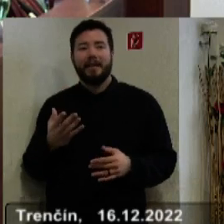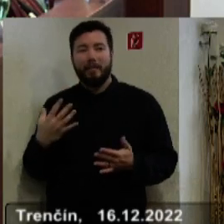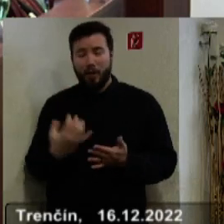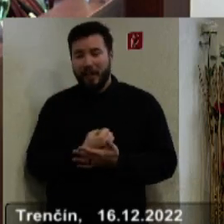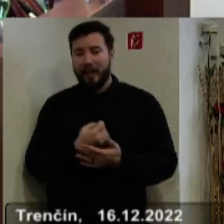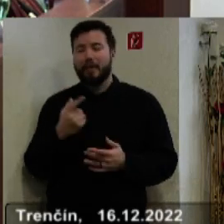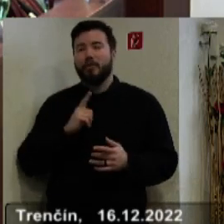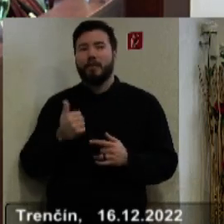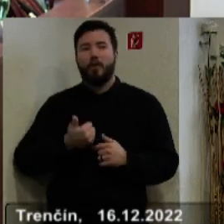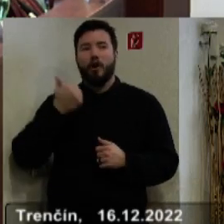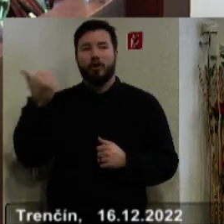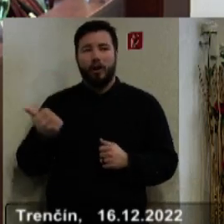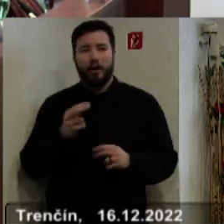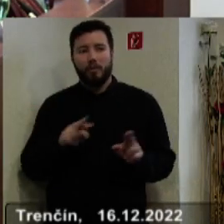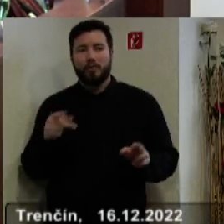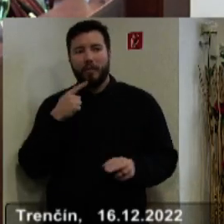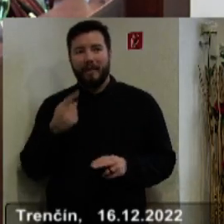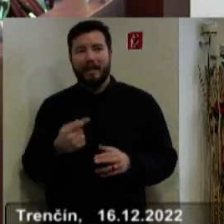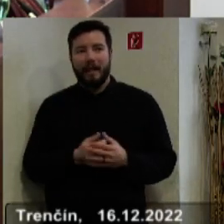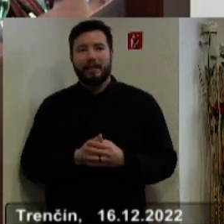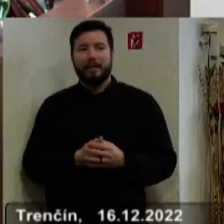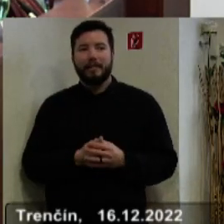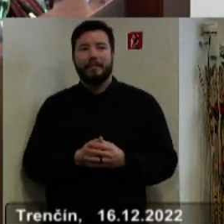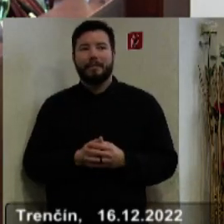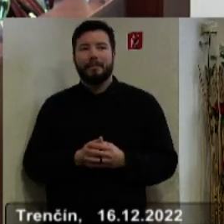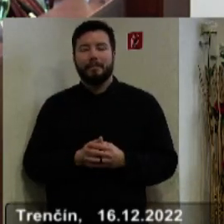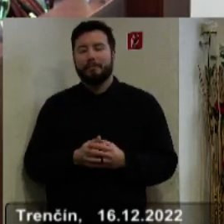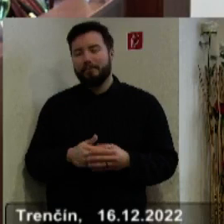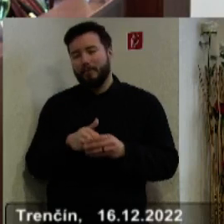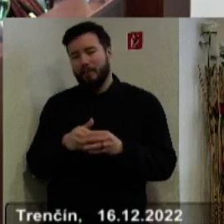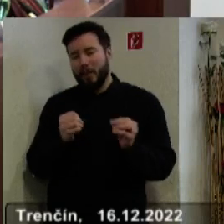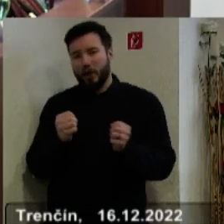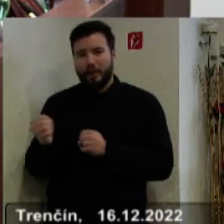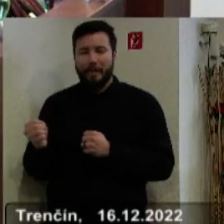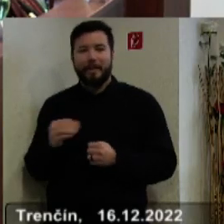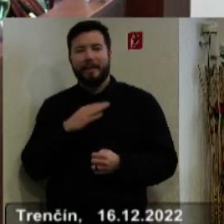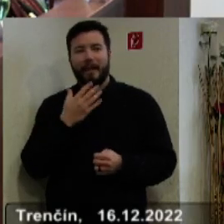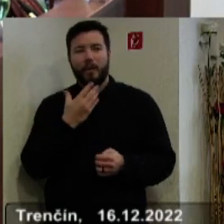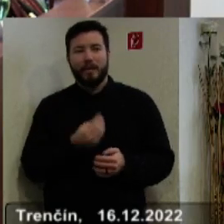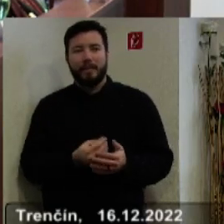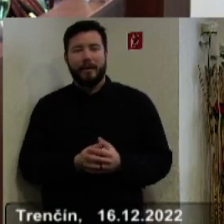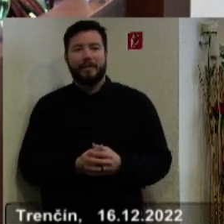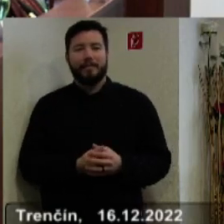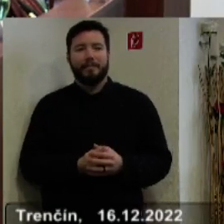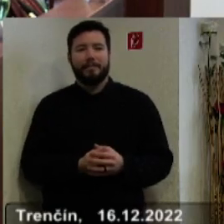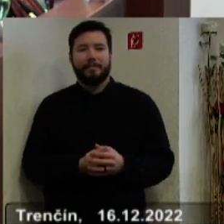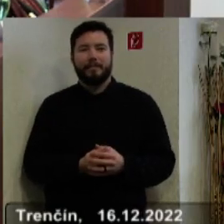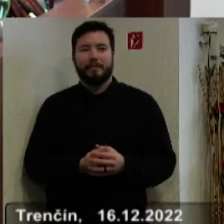konštatovať o rok, že sme boli úspešní v roku 2023. Poprajme si veľa, veľa úspechov,